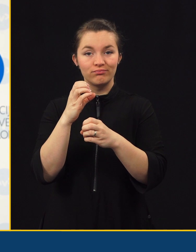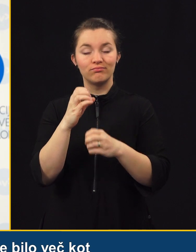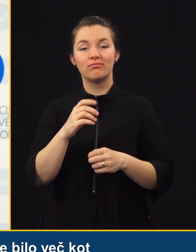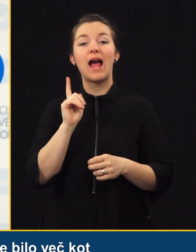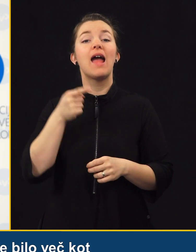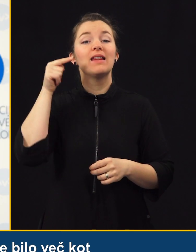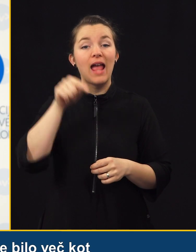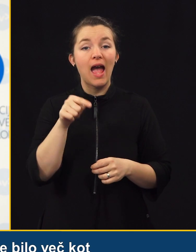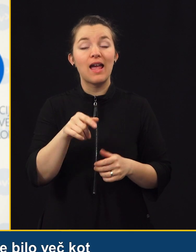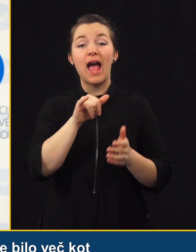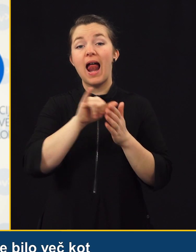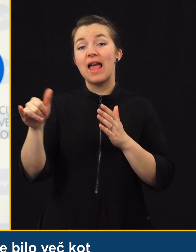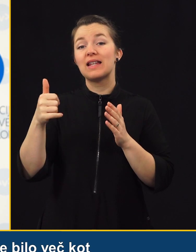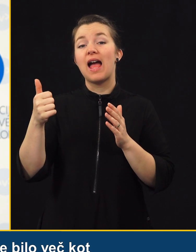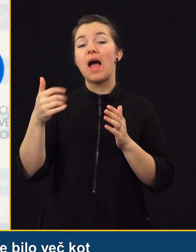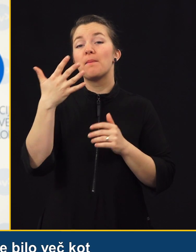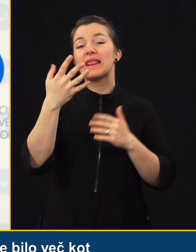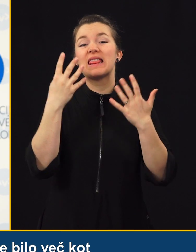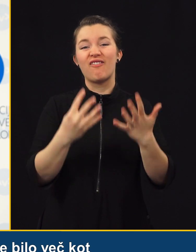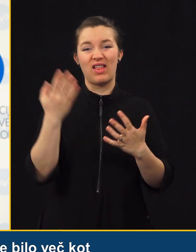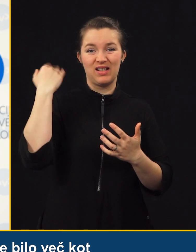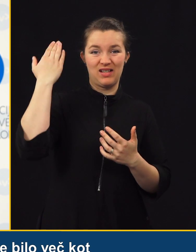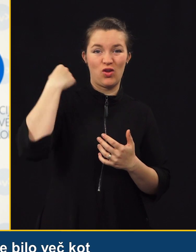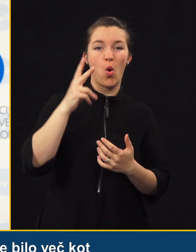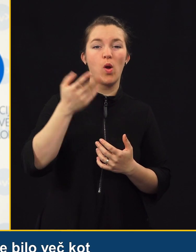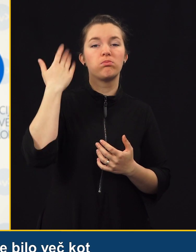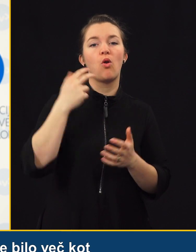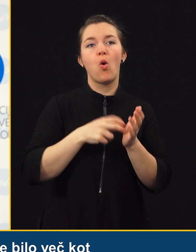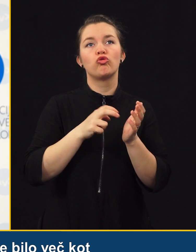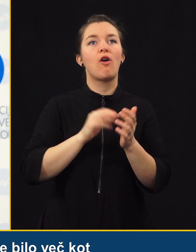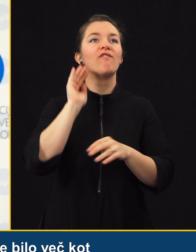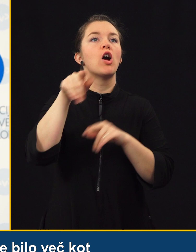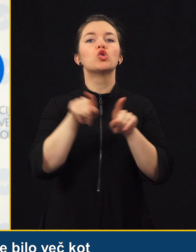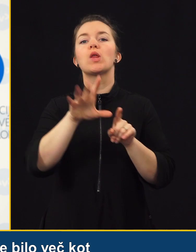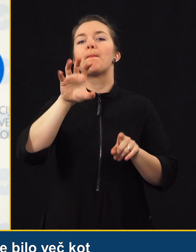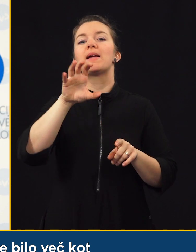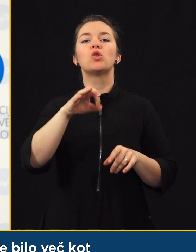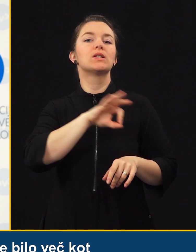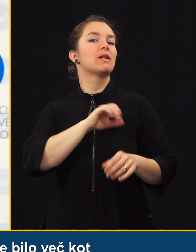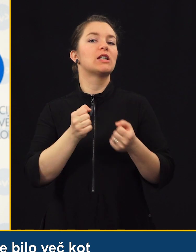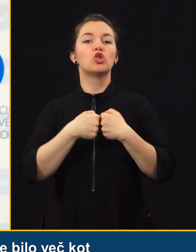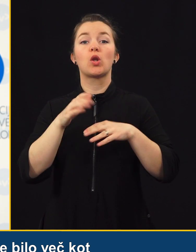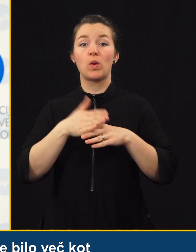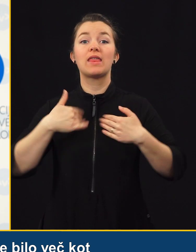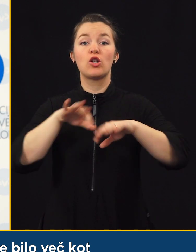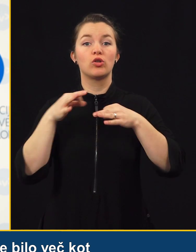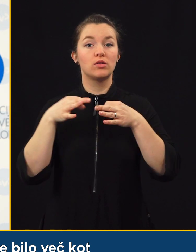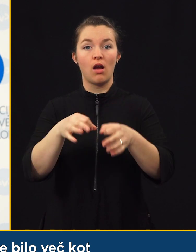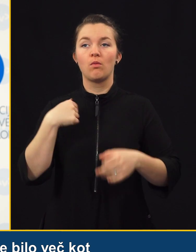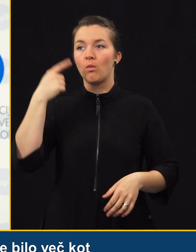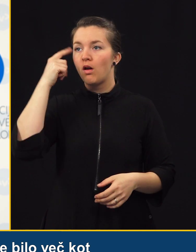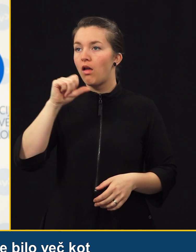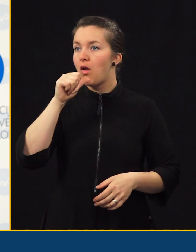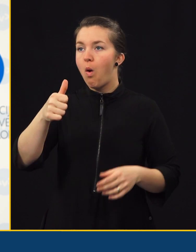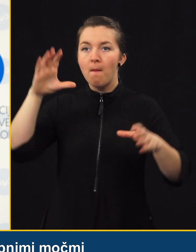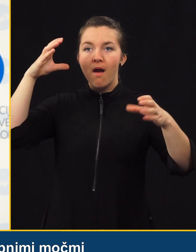kaj takega si leta 95, ko je bilo še čez 500 smrtnih žrtev v naših cestah, seveda nismo